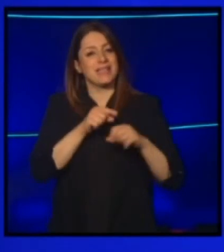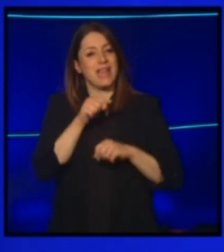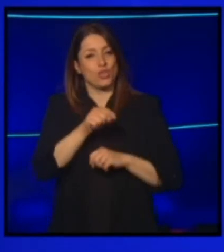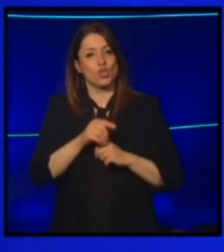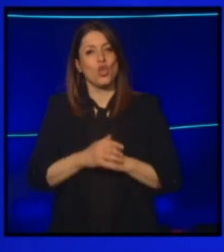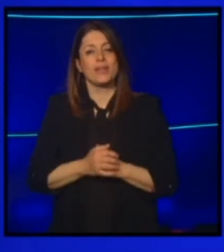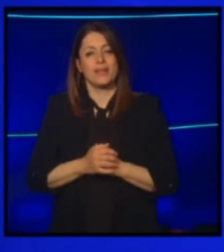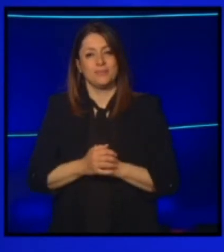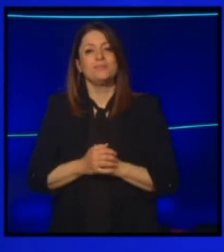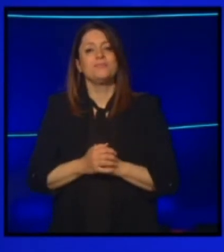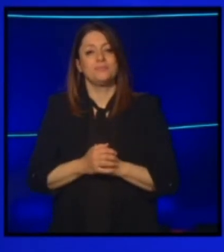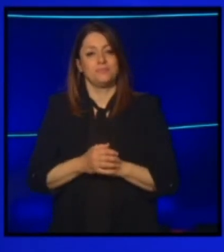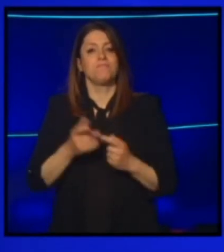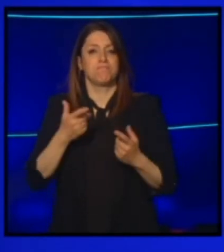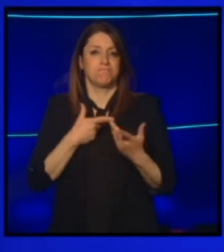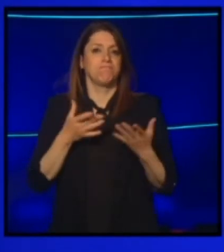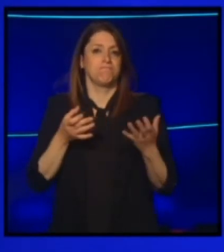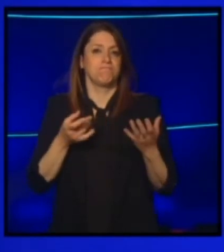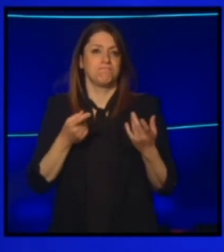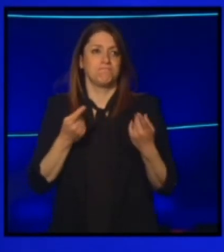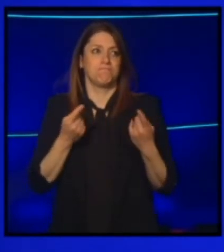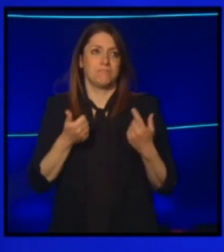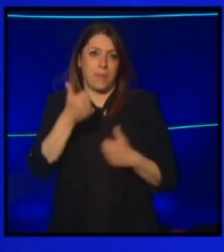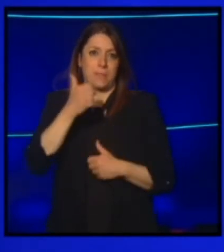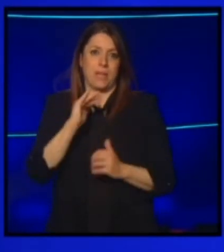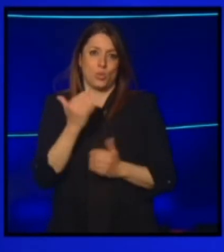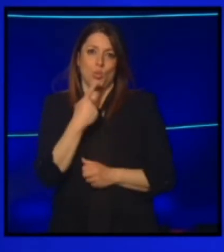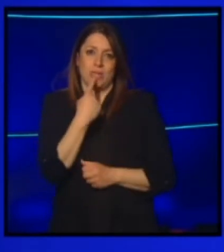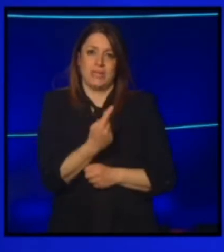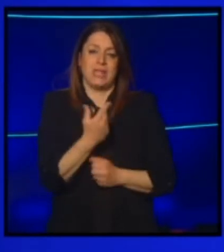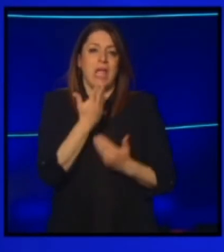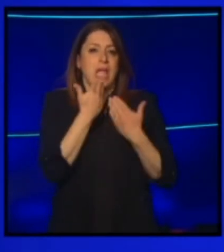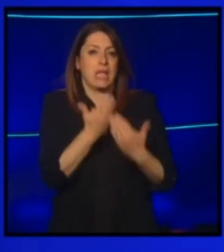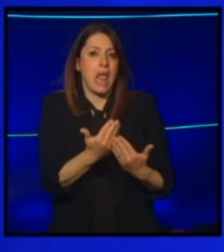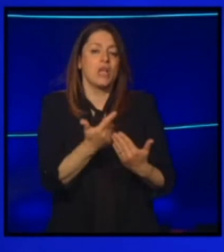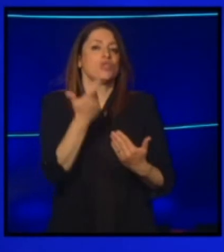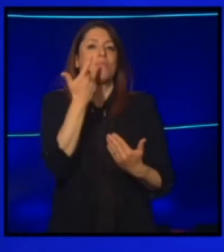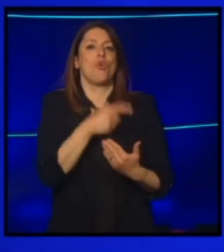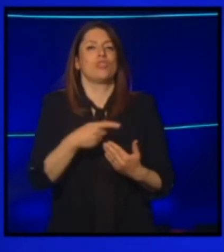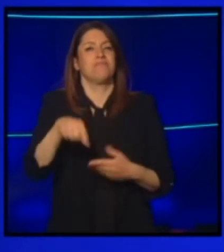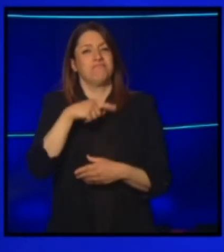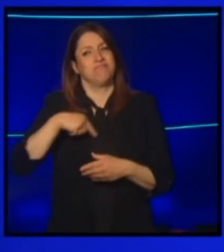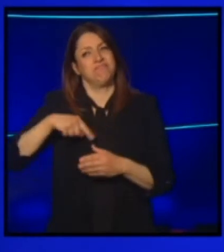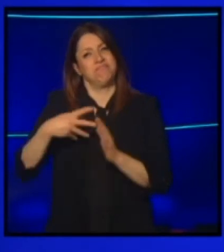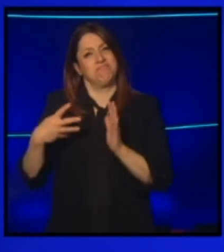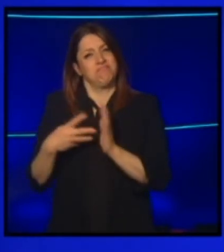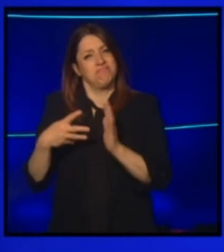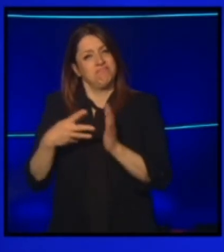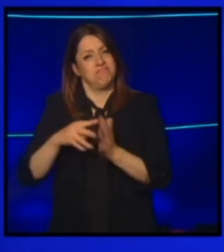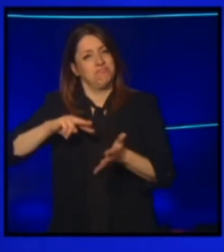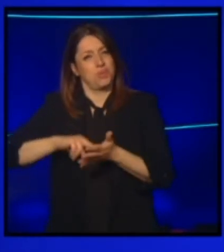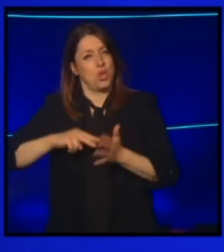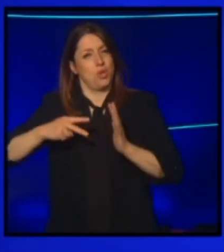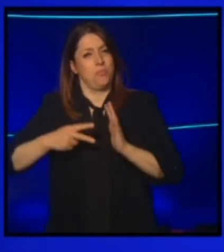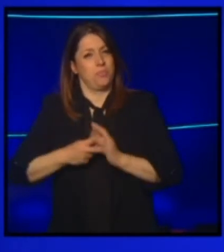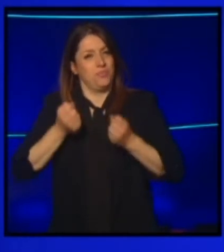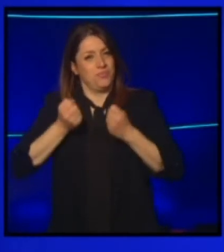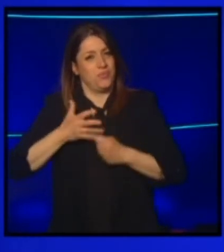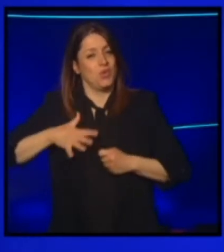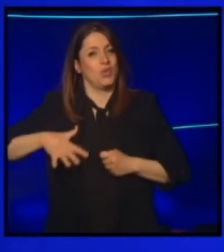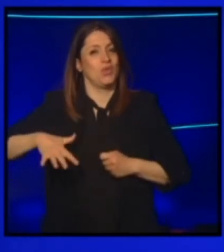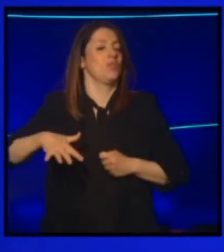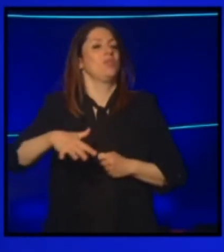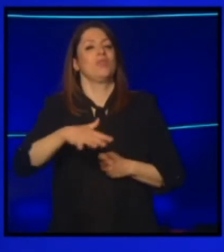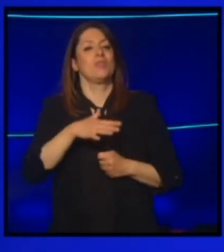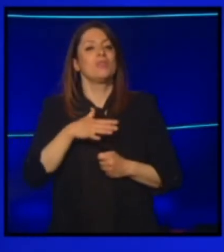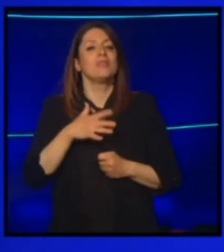Intanto ringrazio per aver accettato il nostro disagio, disagio che viene